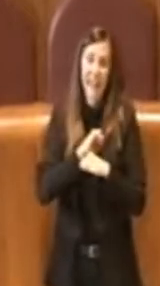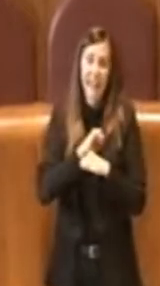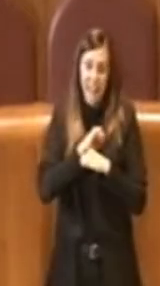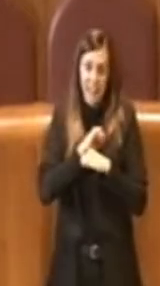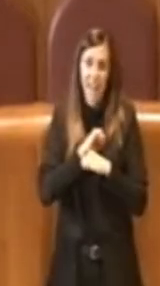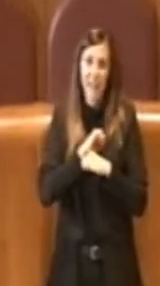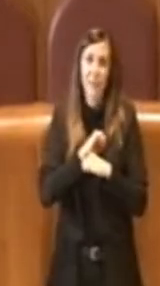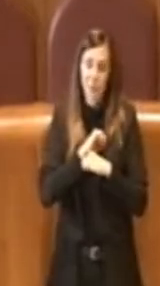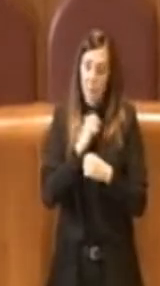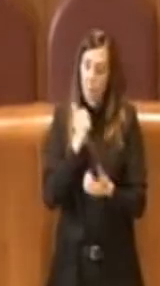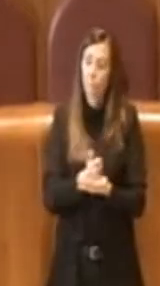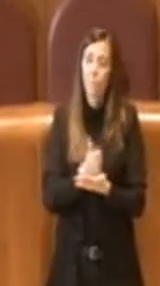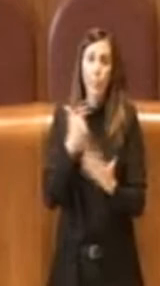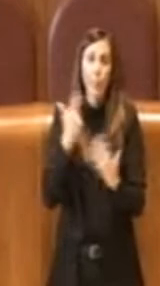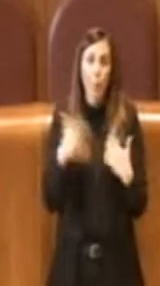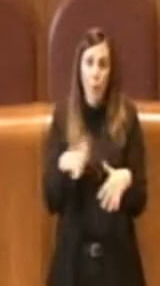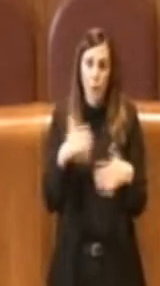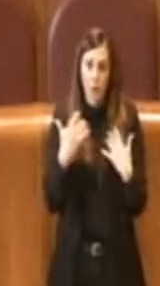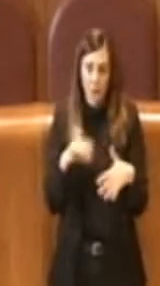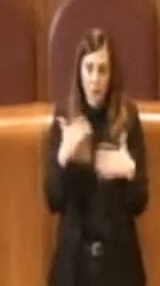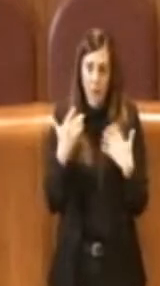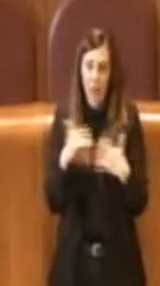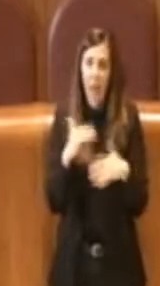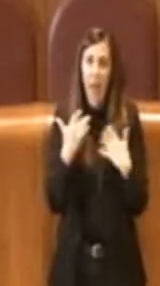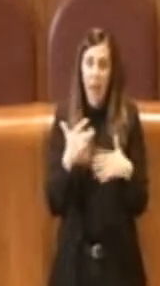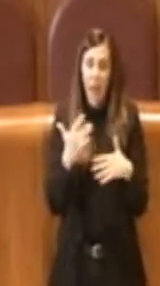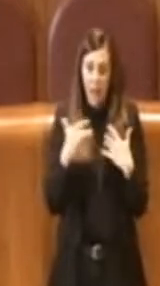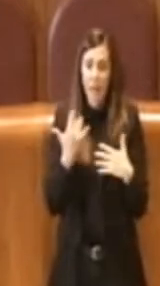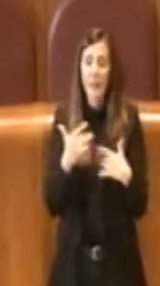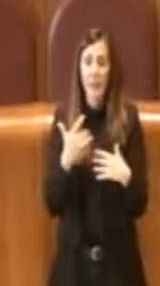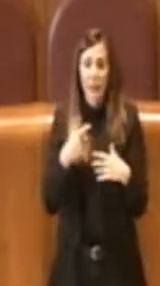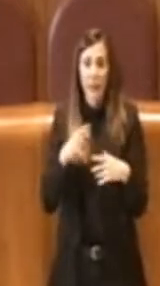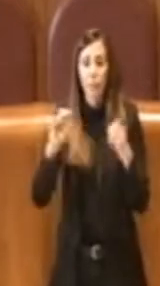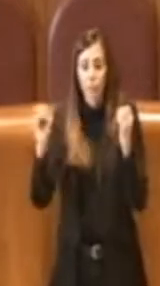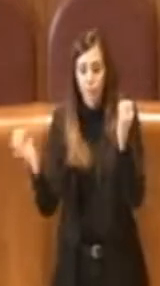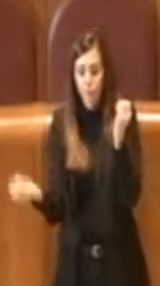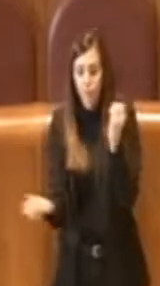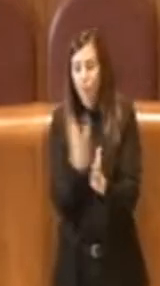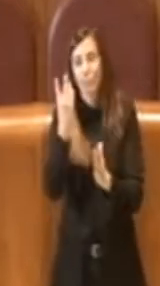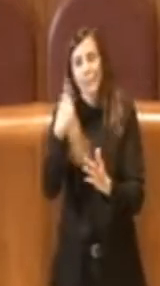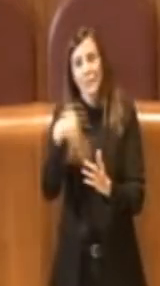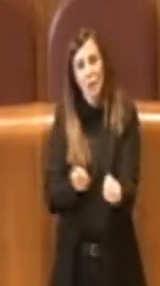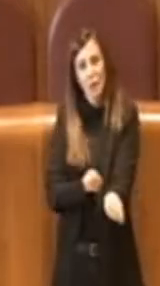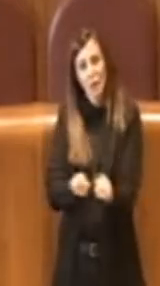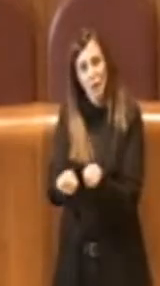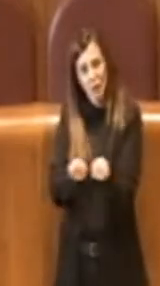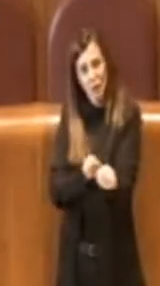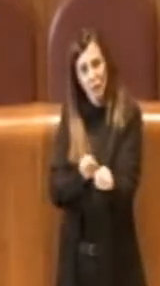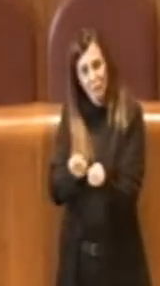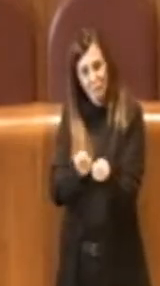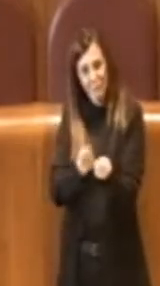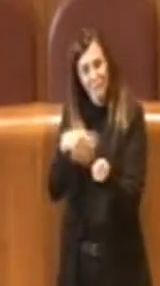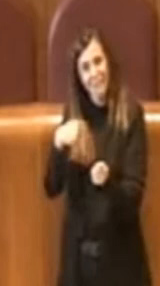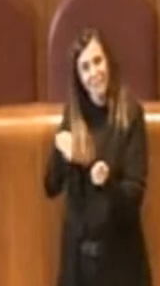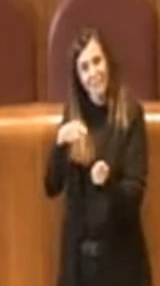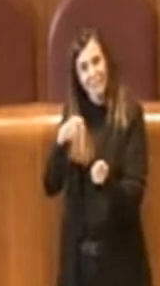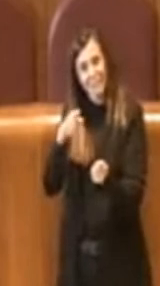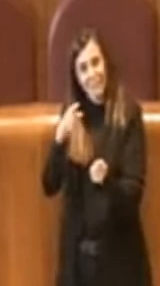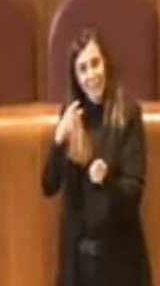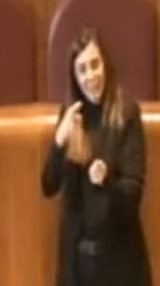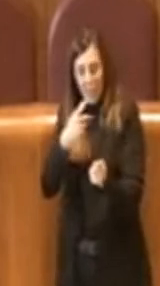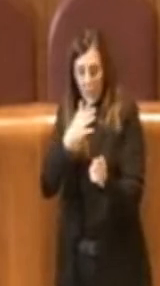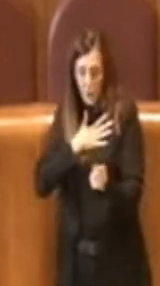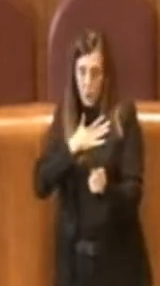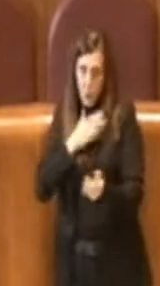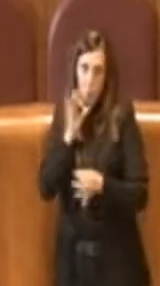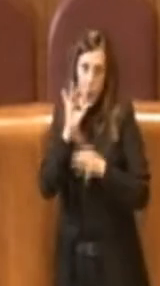importante, insomma, dar vita poi a questa cabina di regia, più che tavolo tecnico, che sarà nostra cura